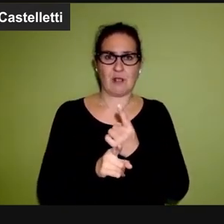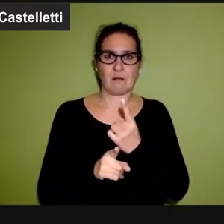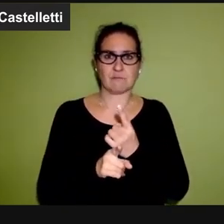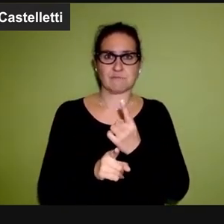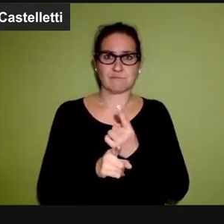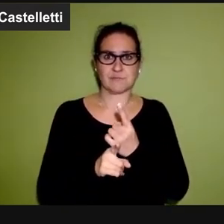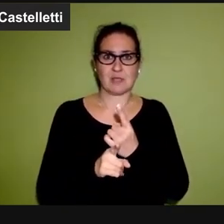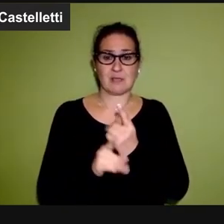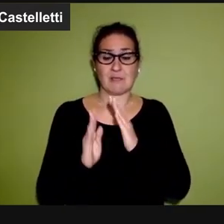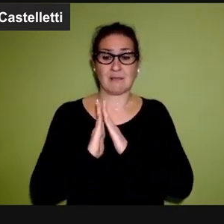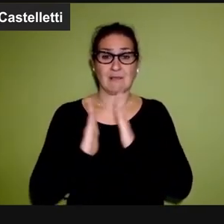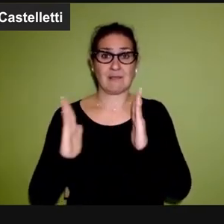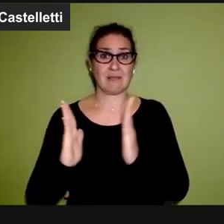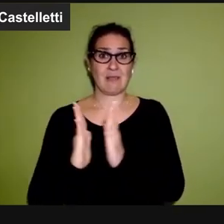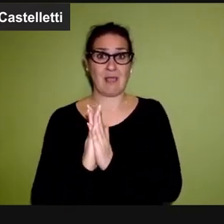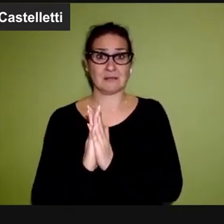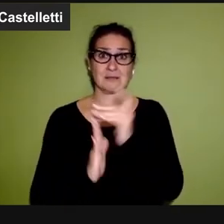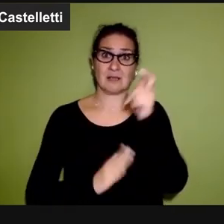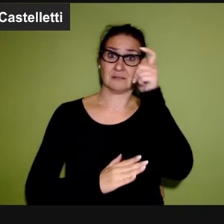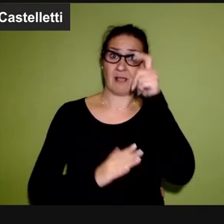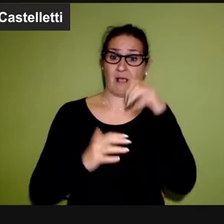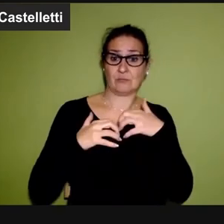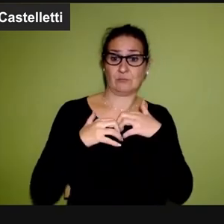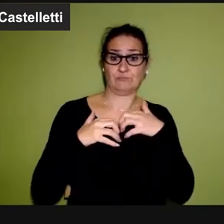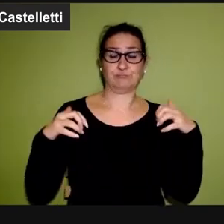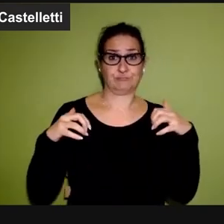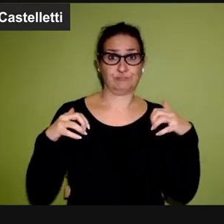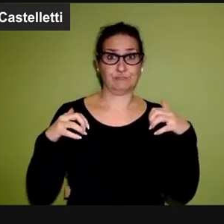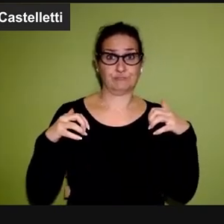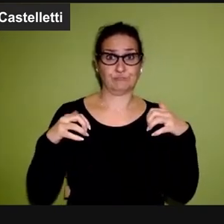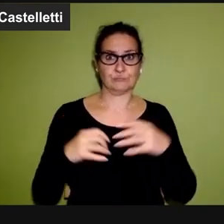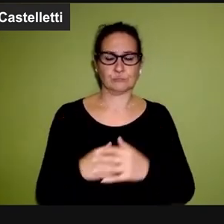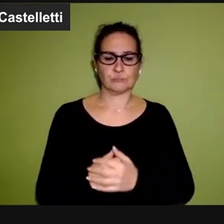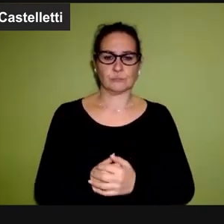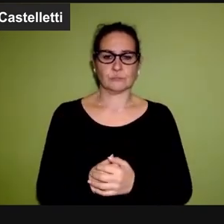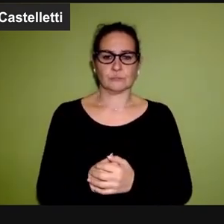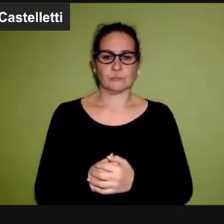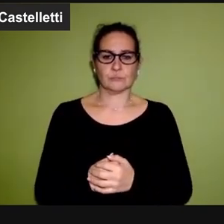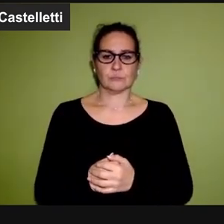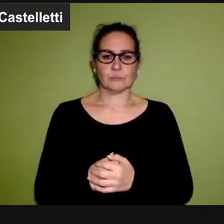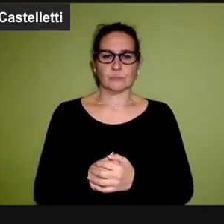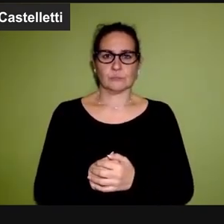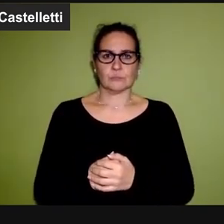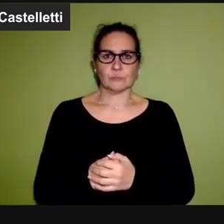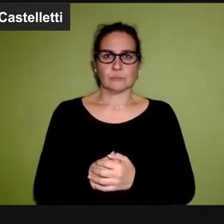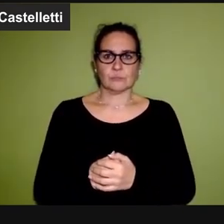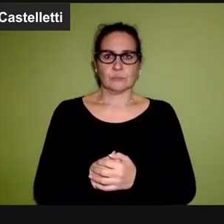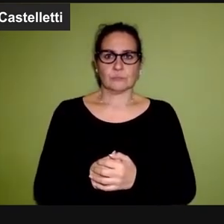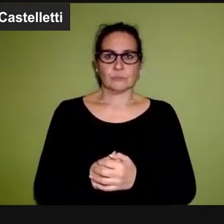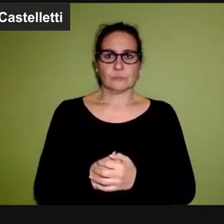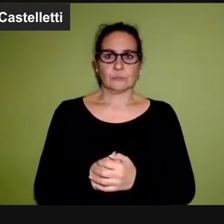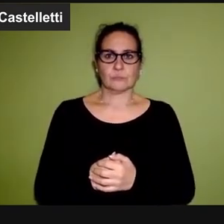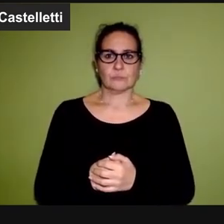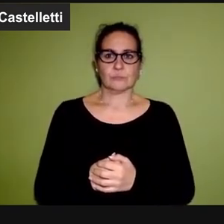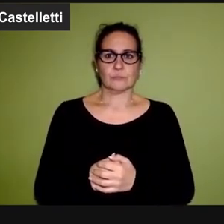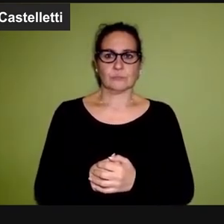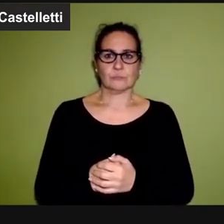tra chiesa e stato. Naturalmente